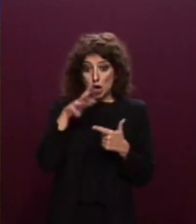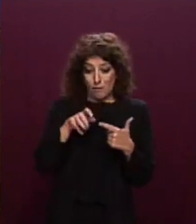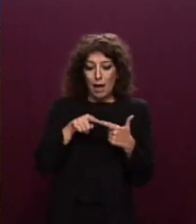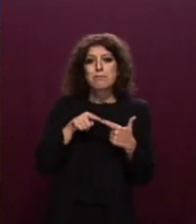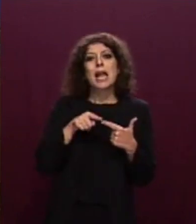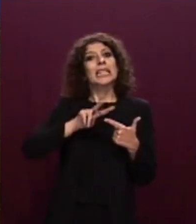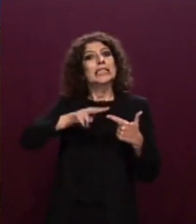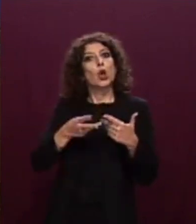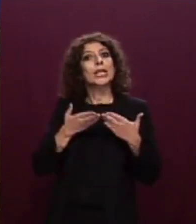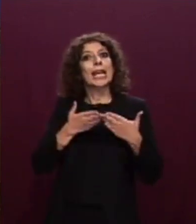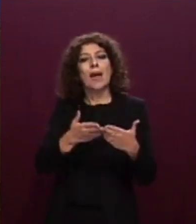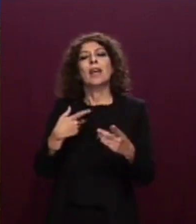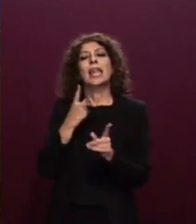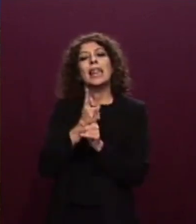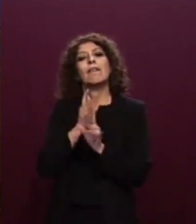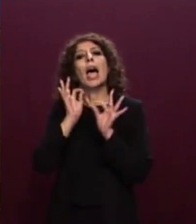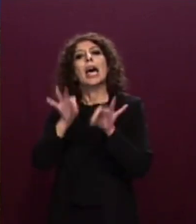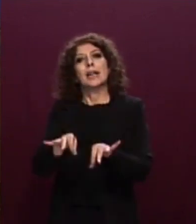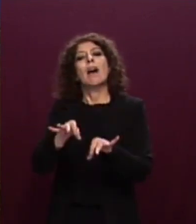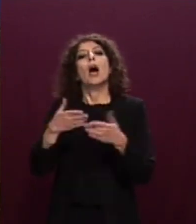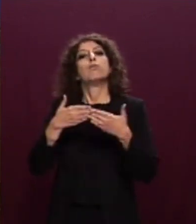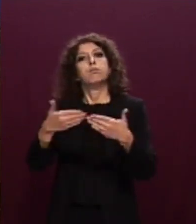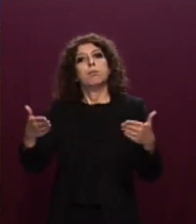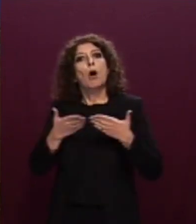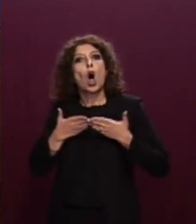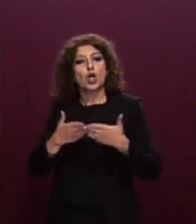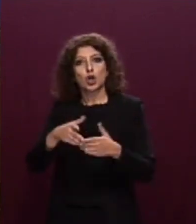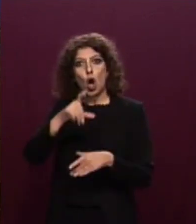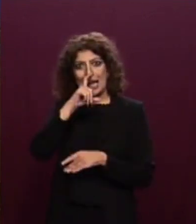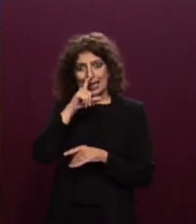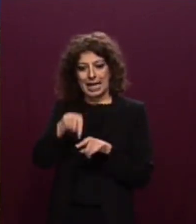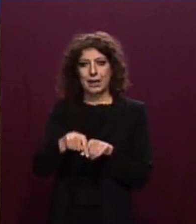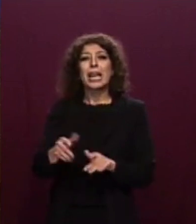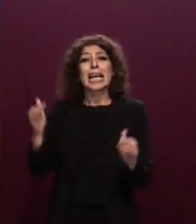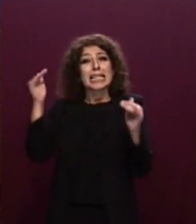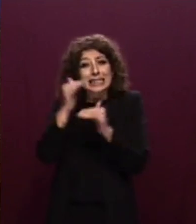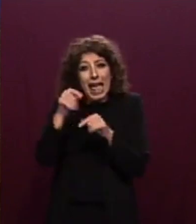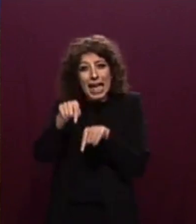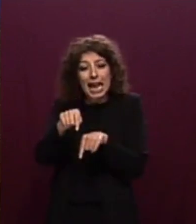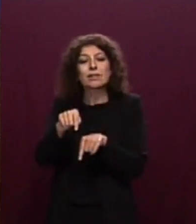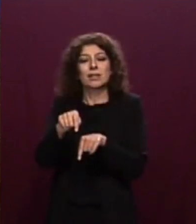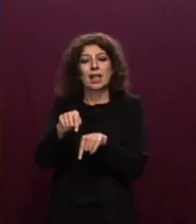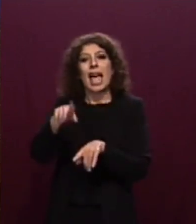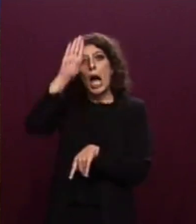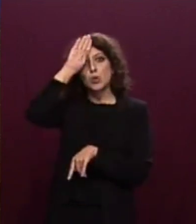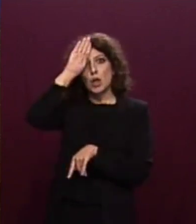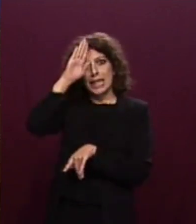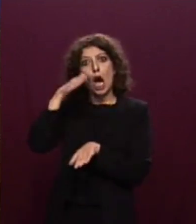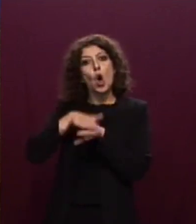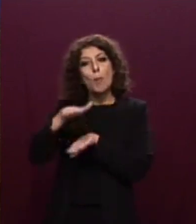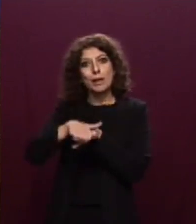luogo designato per le operazioni di soccorsi e assistenza, e nella serata le autorità sanitarie competenti hanno autorizzato lo sbarco di